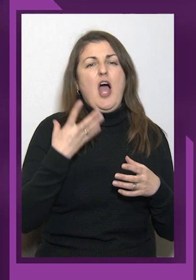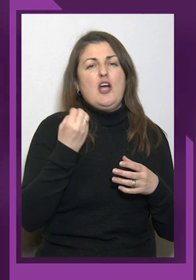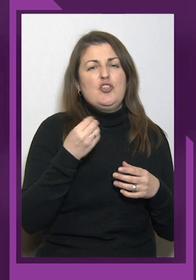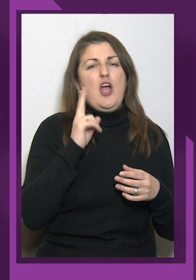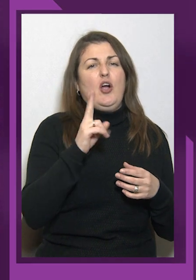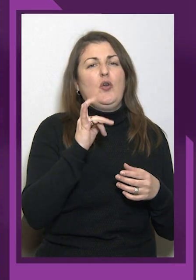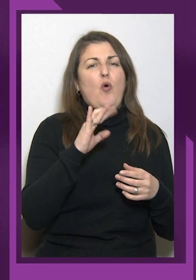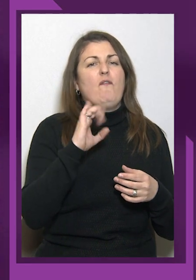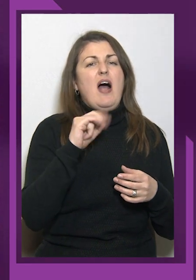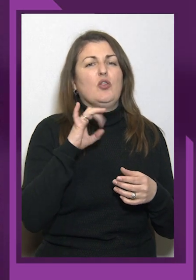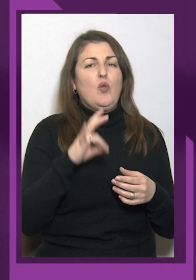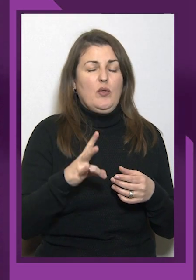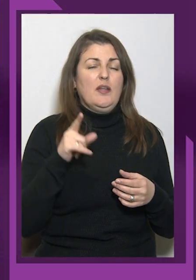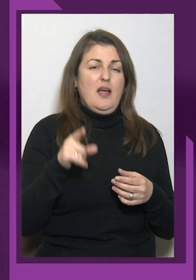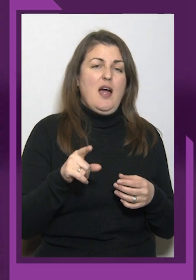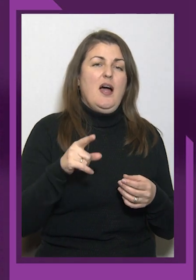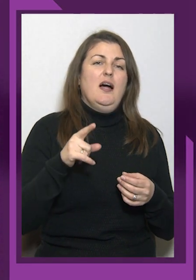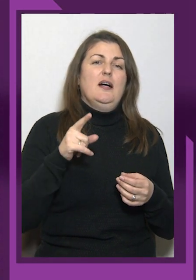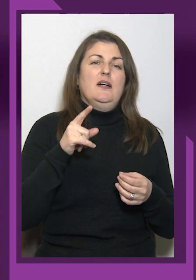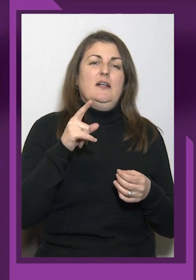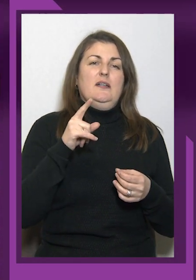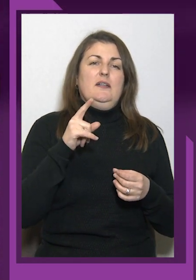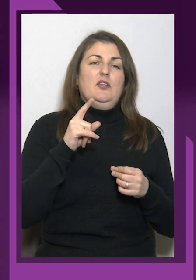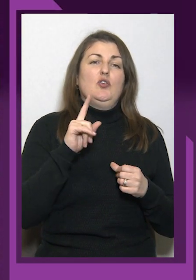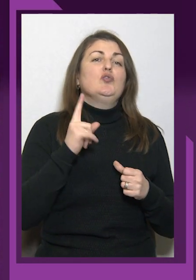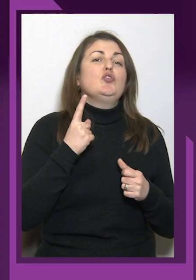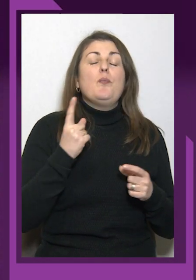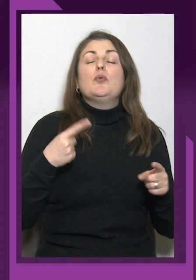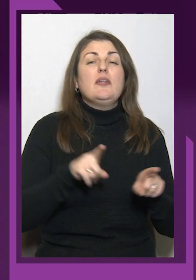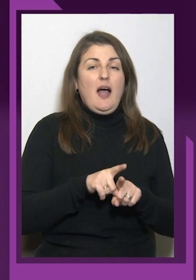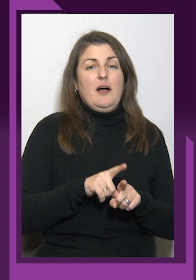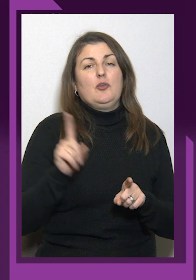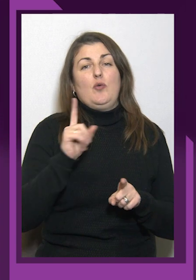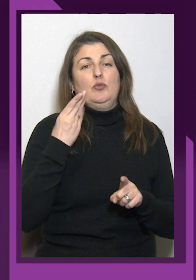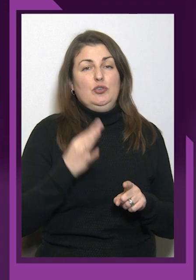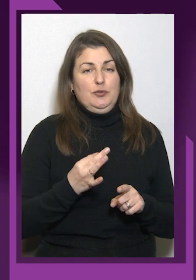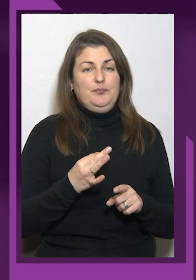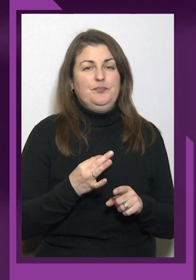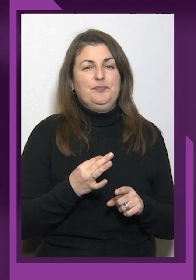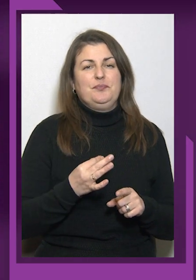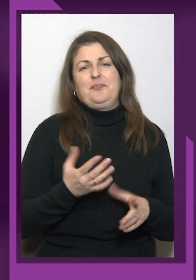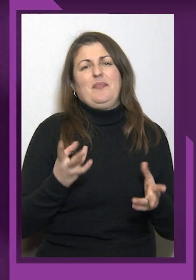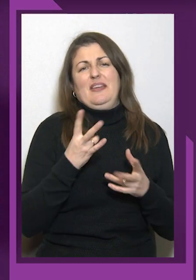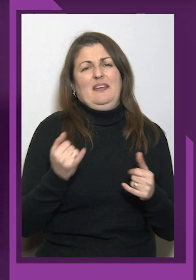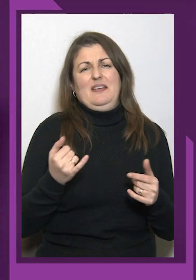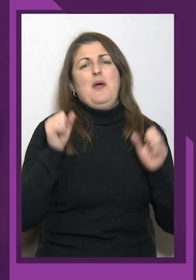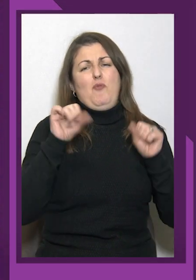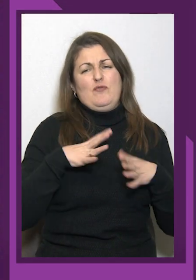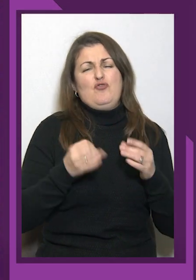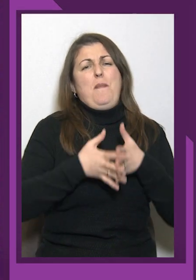Чому так? Тому що, а ні, даже більше. Це і Олійник Наталія, і Шеркалава Тетяна.